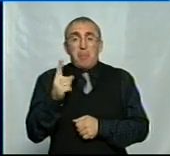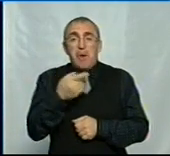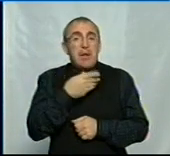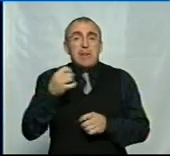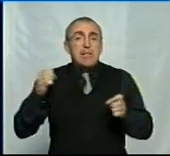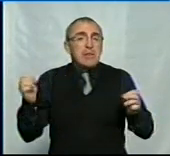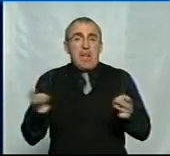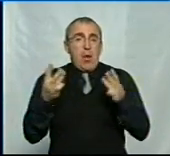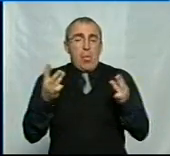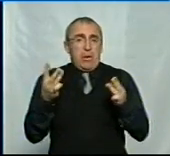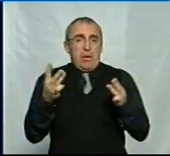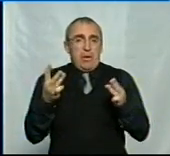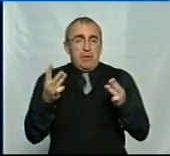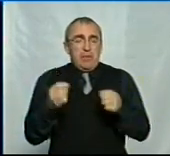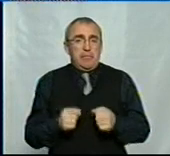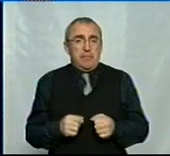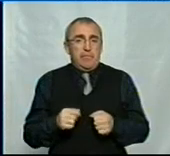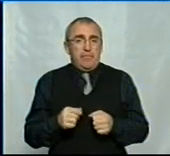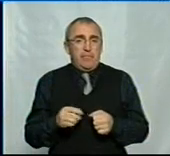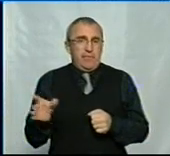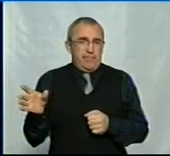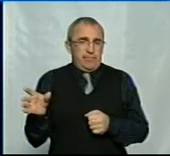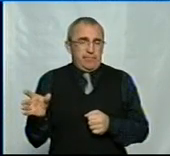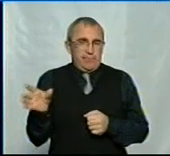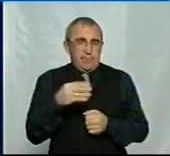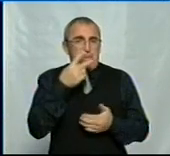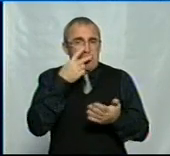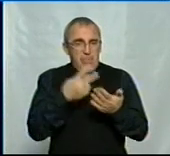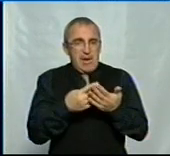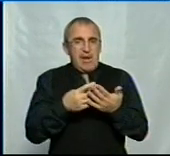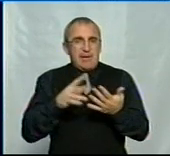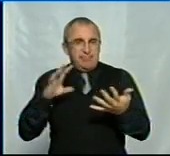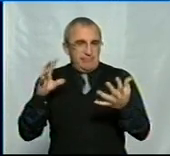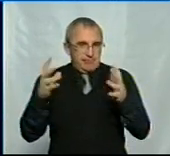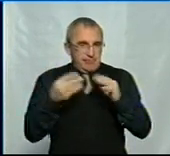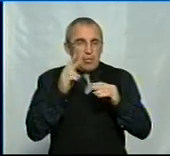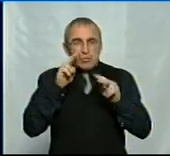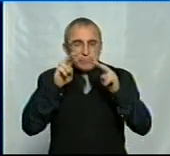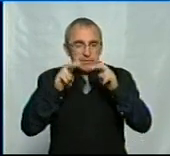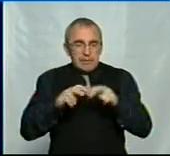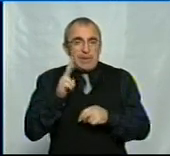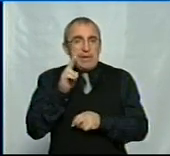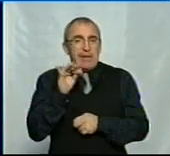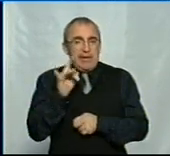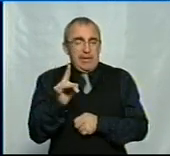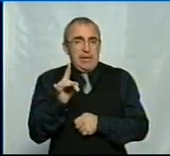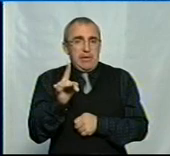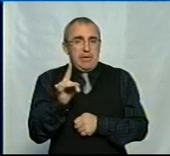горіли, я хочу нагадати, ну, вже всі бачать і статистику, і хто слідкує, що кір йде